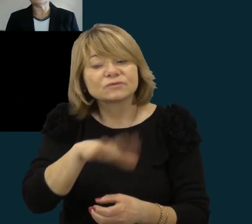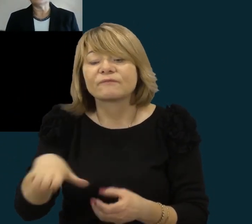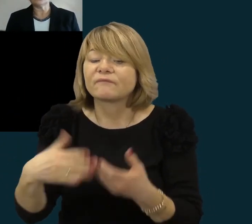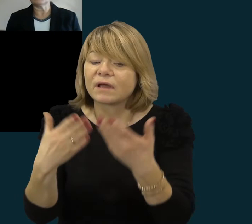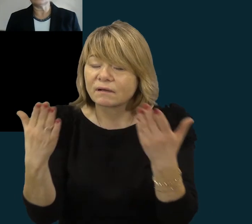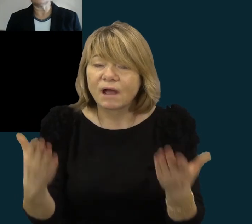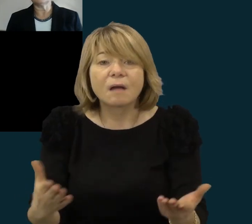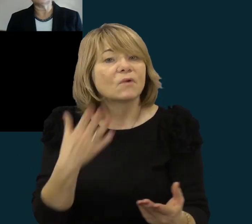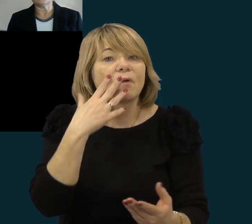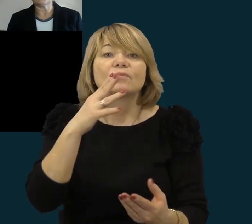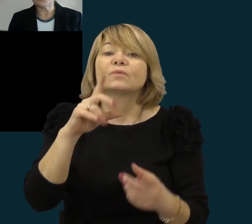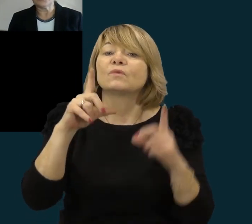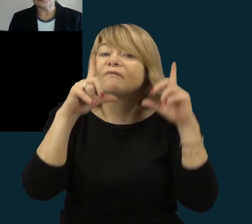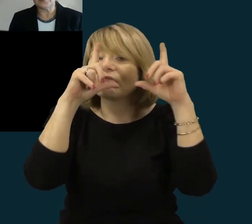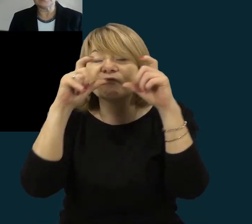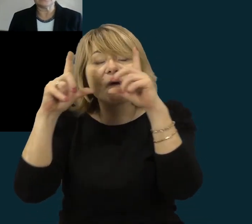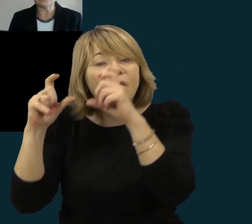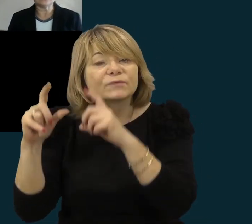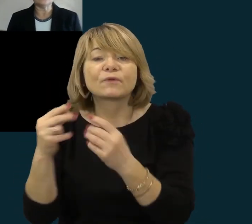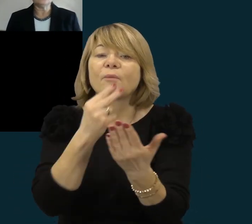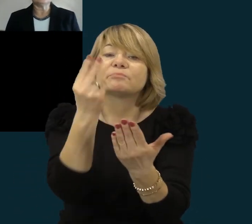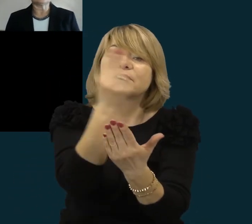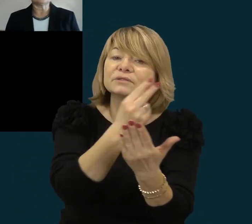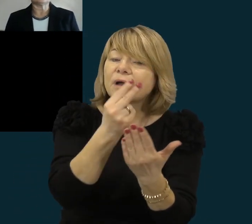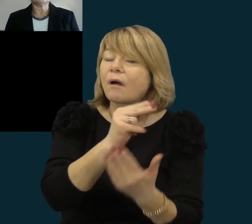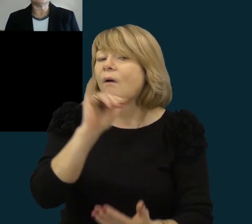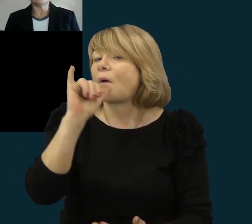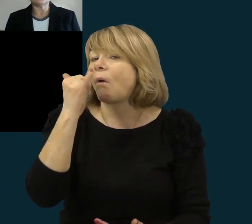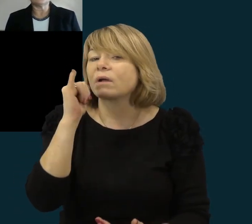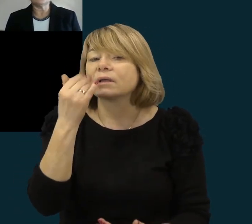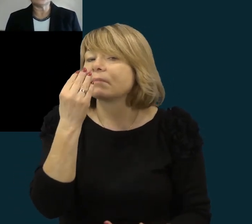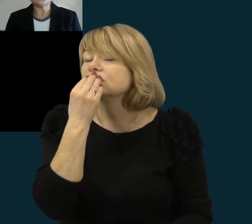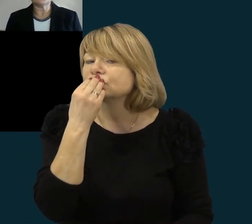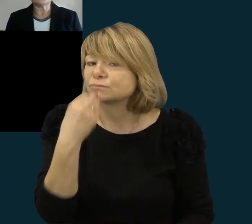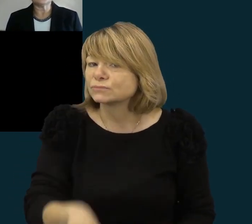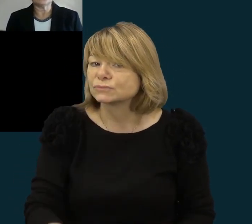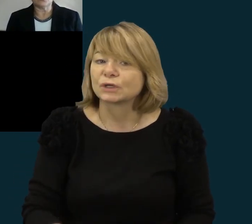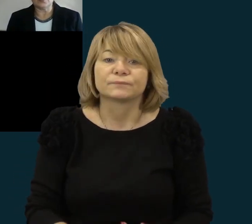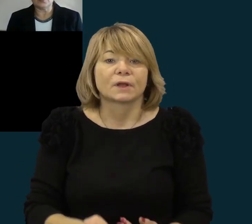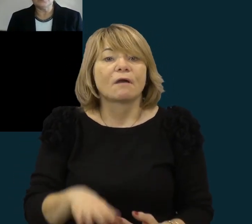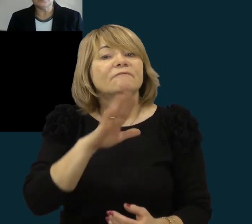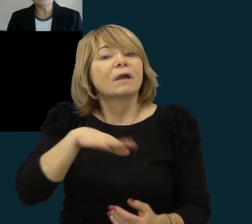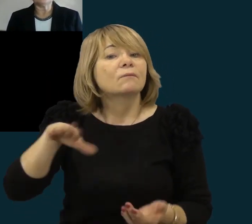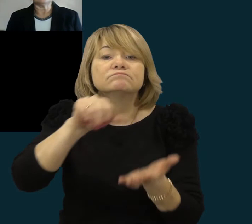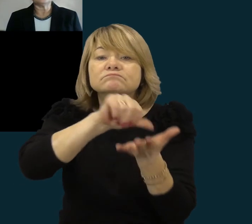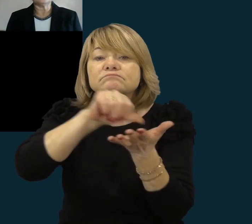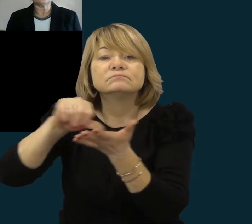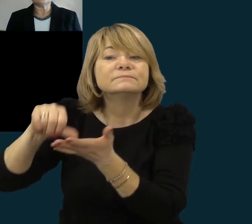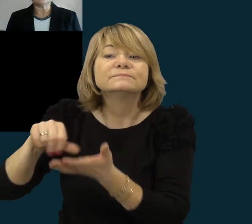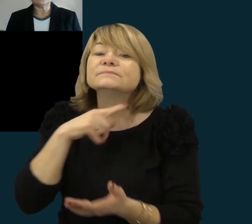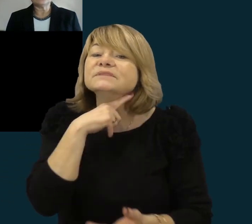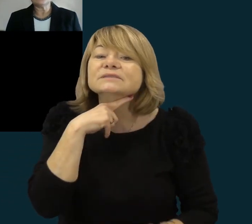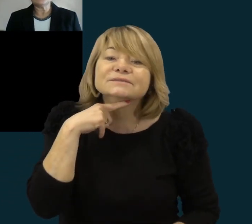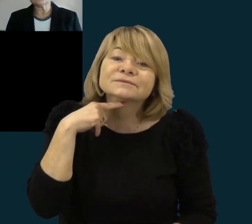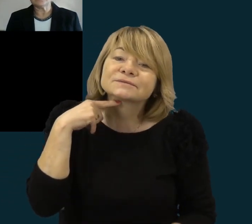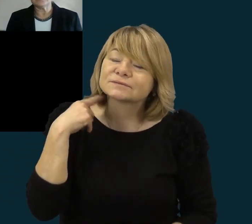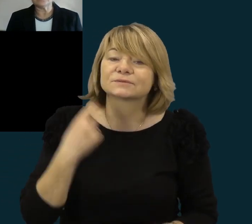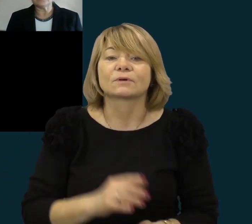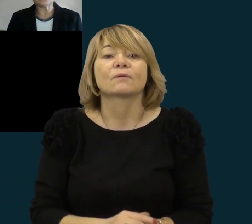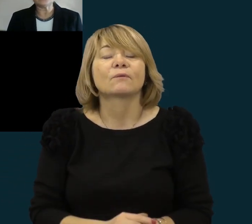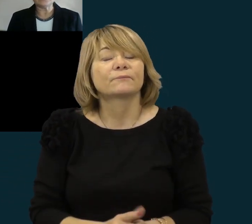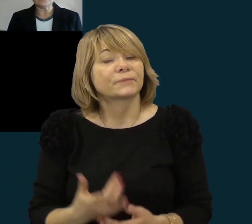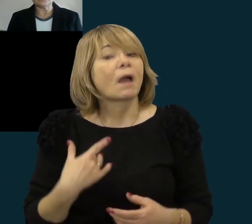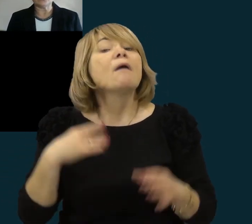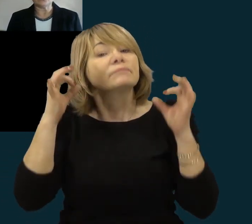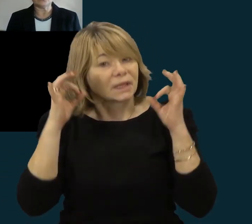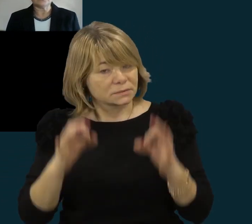nuotraukom, kad ir piešiniai, sakykim, ir didelio mokinių skaičių susitraukimo. Teisybės dėliai galiu